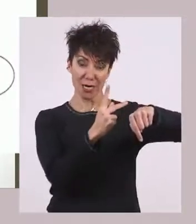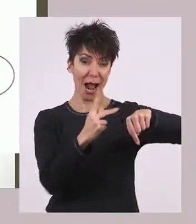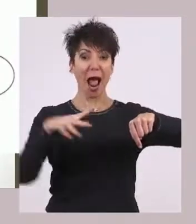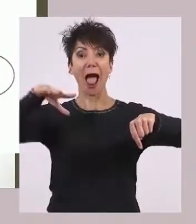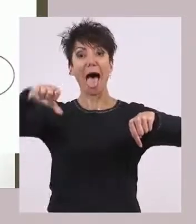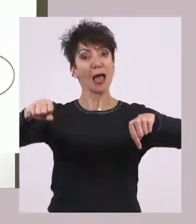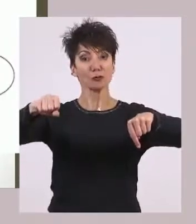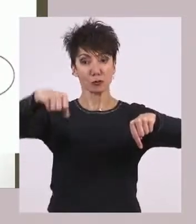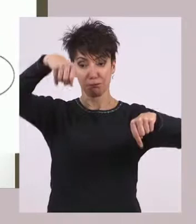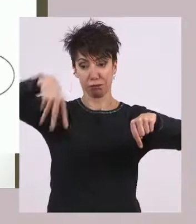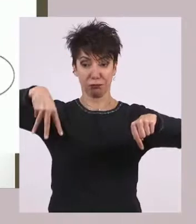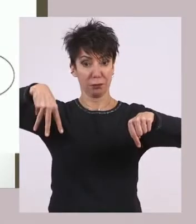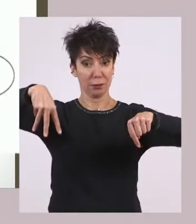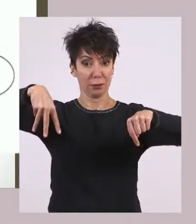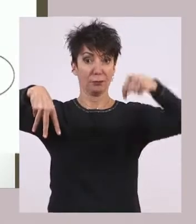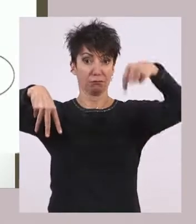Για ποιους μιλήσαμε πριν.